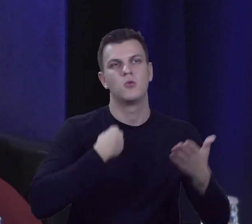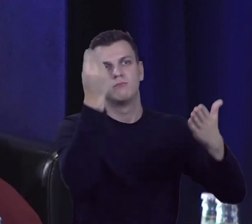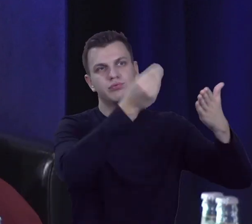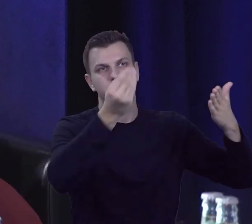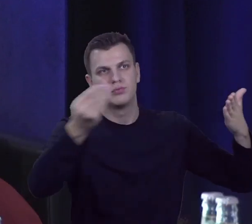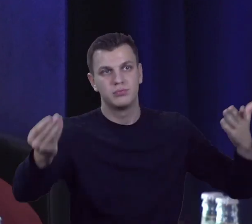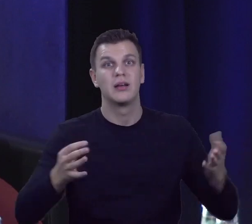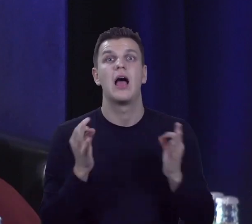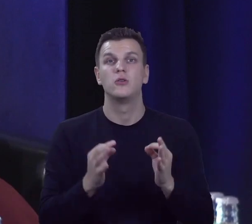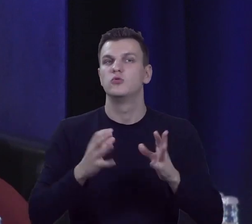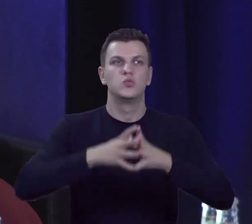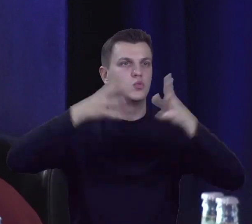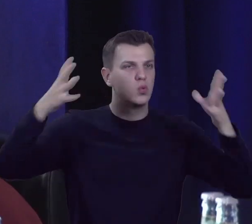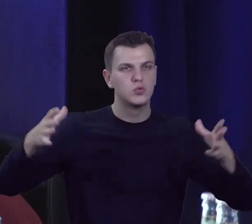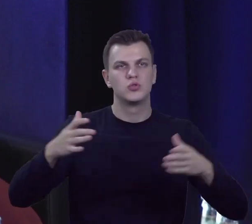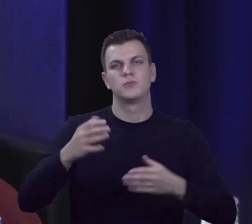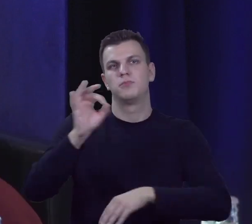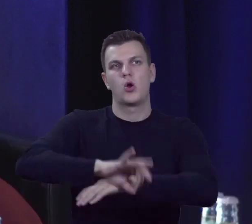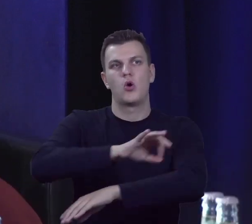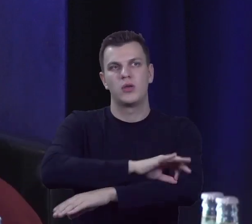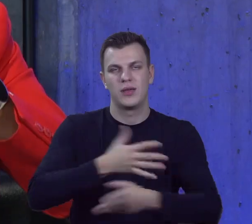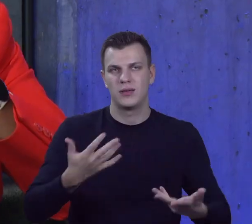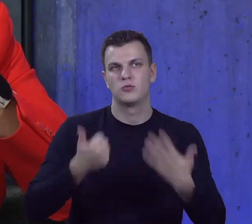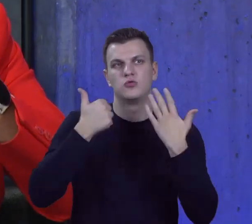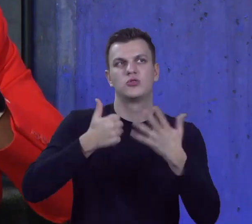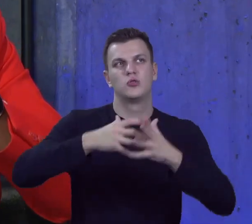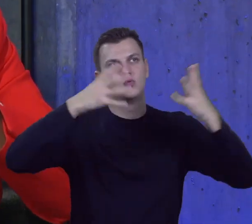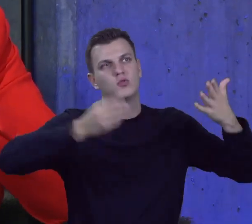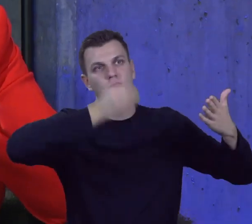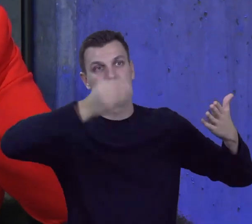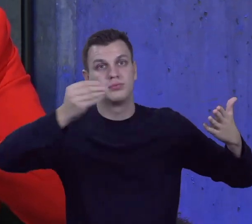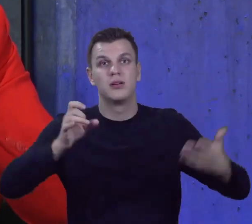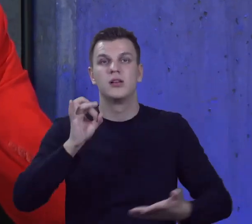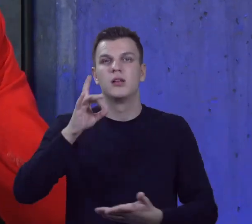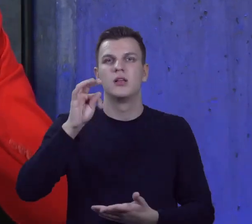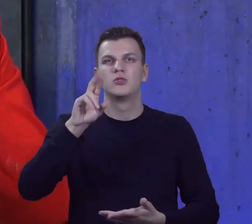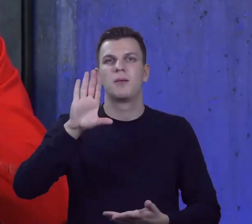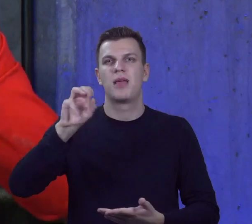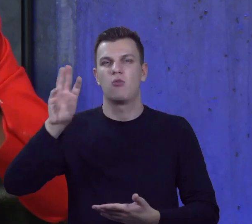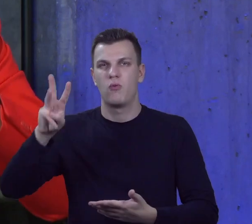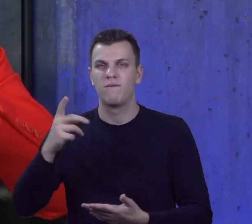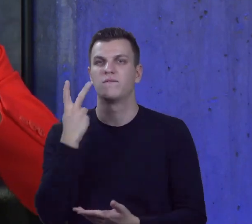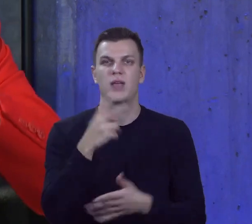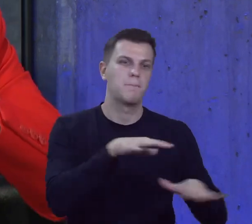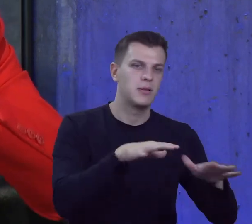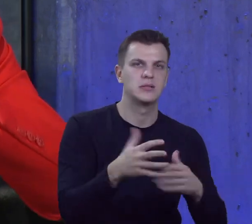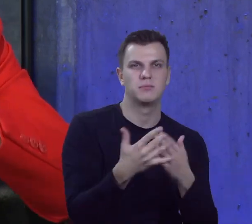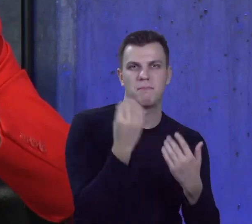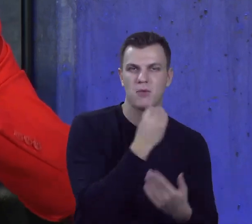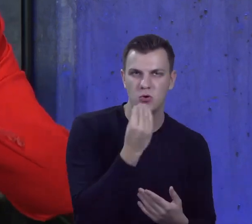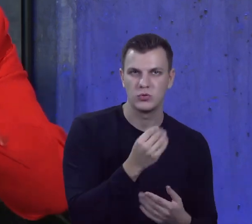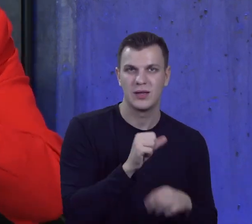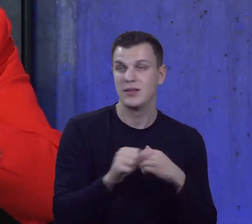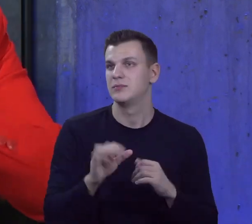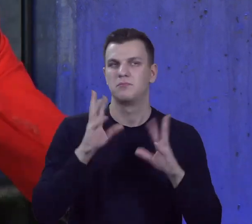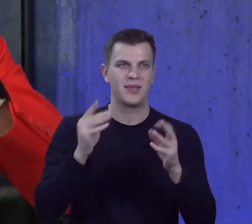projekt, sześć murali, czyli gmina Trzebiatów, gmina, która ma dwie miejscowości nadmorskie, bardzo piękne, historyczne miasto w